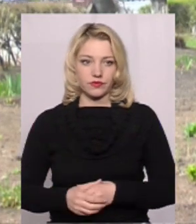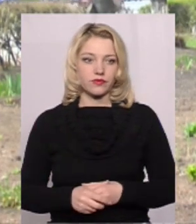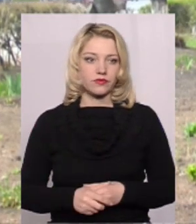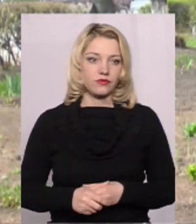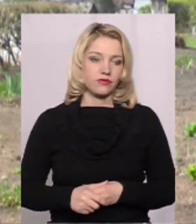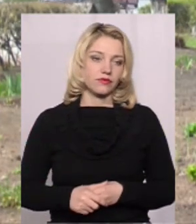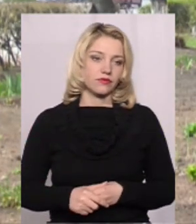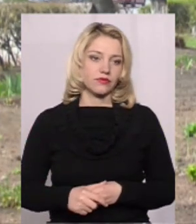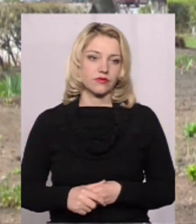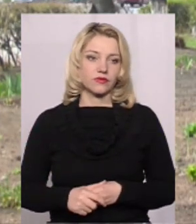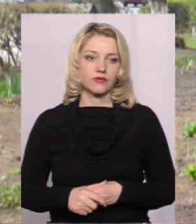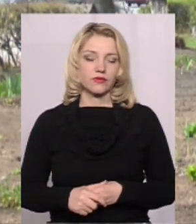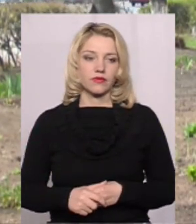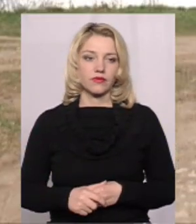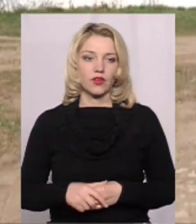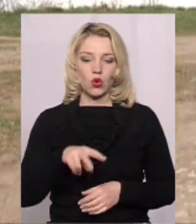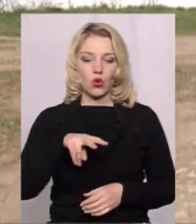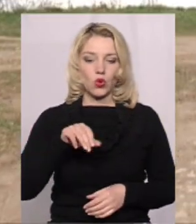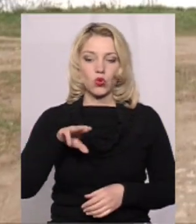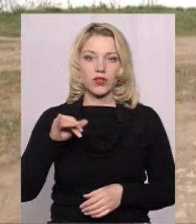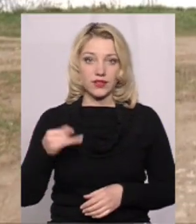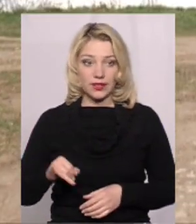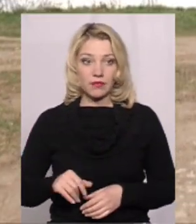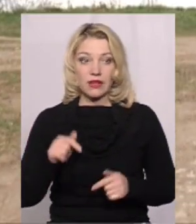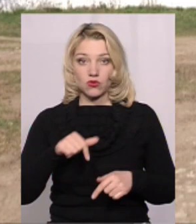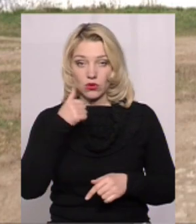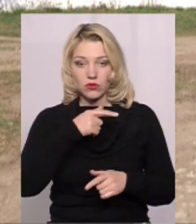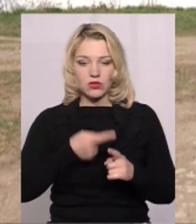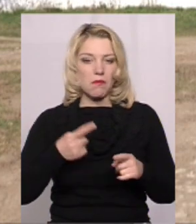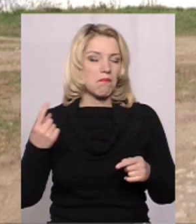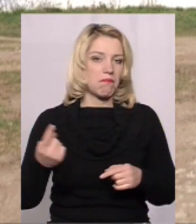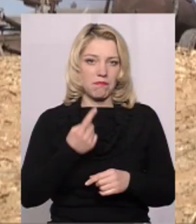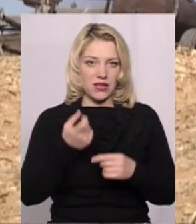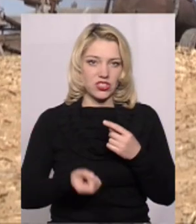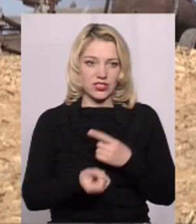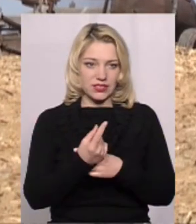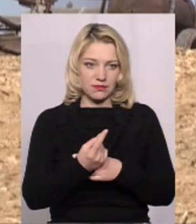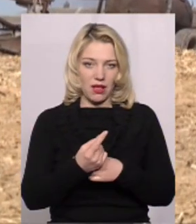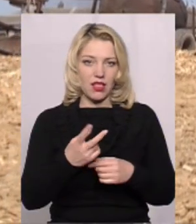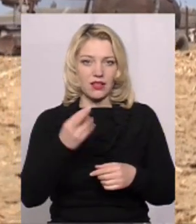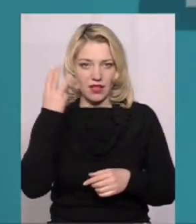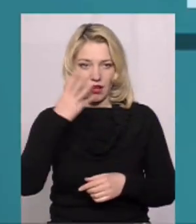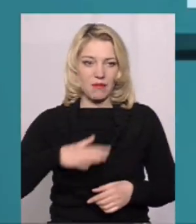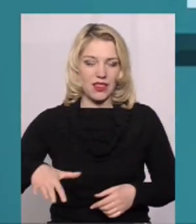лютий місяць Цього року це перший випадок спалху африканки на Хмельниччині